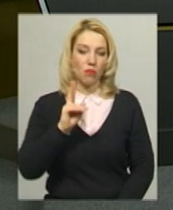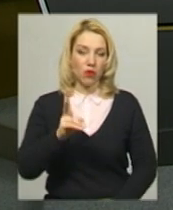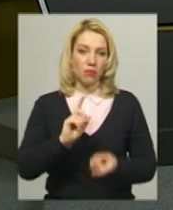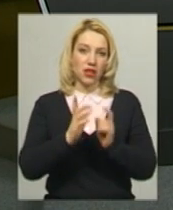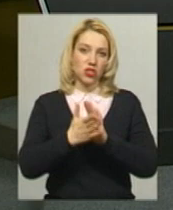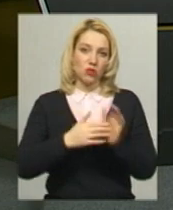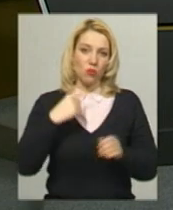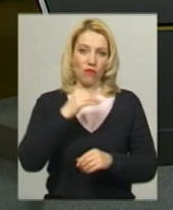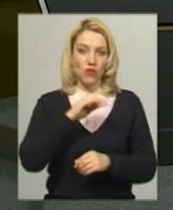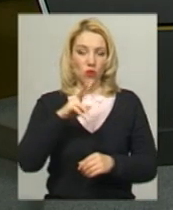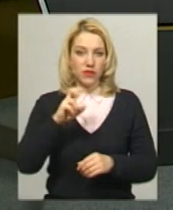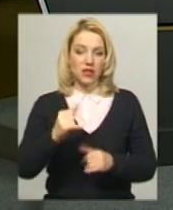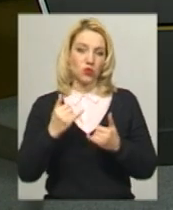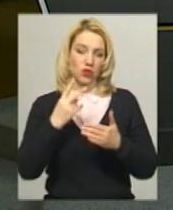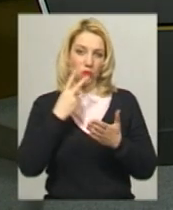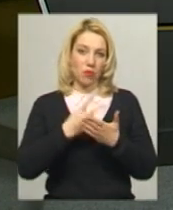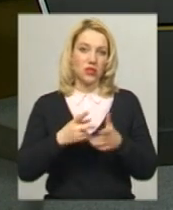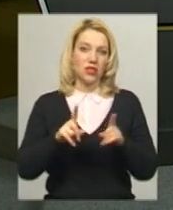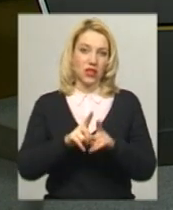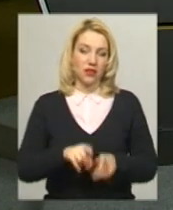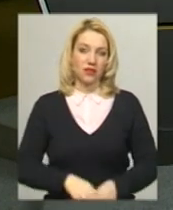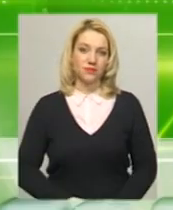мови Оксана Фіновська. Сьогодні у випускі ви побачите.